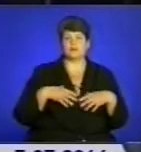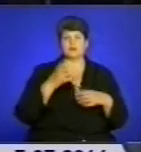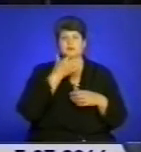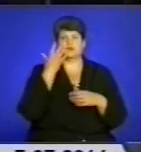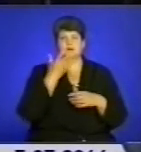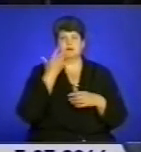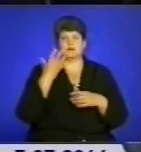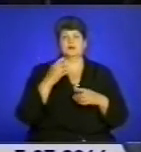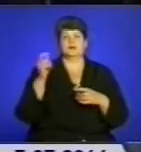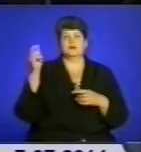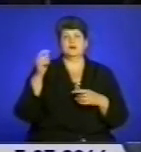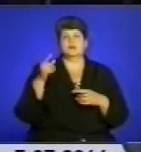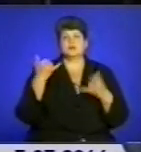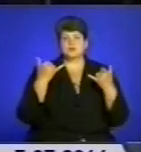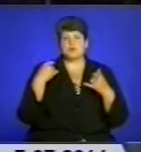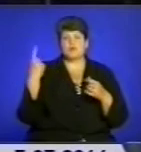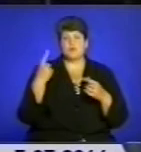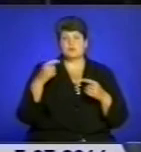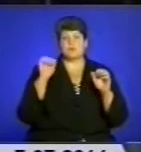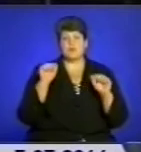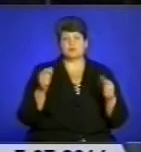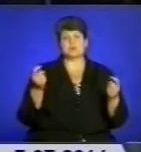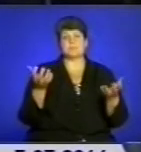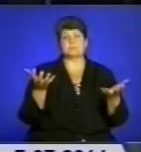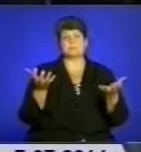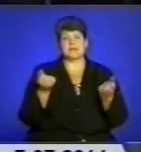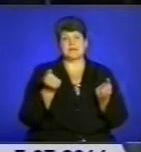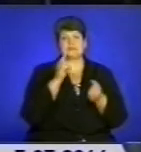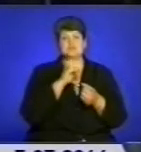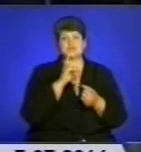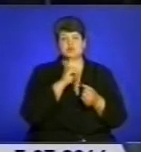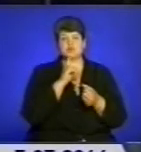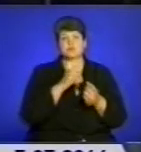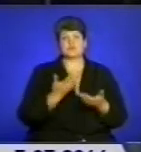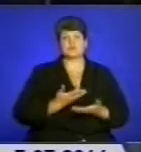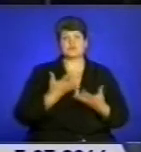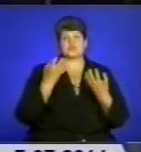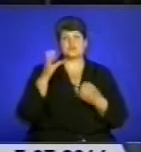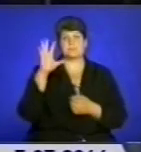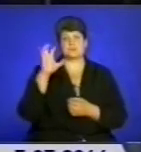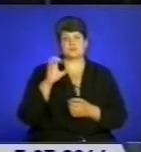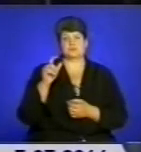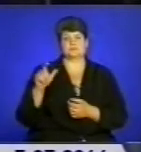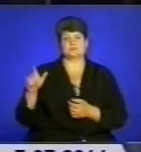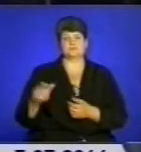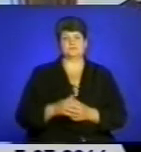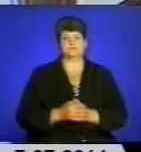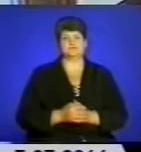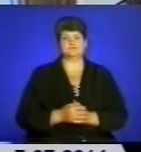їх розселенням. На сьогодні в області можуть прийняти на тимчасове проживання ще понад 500 осіб. Детальніше далі.